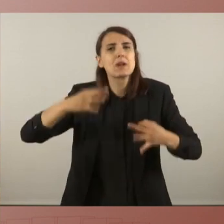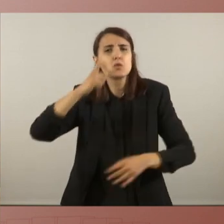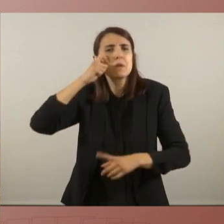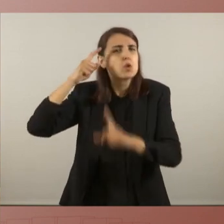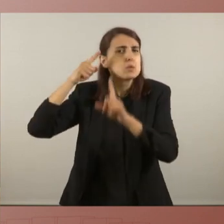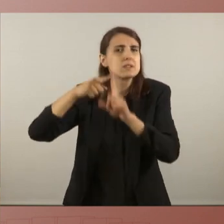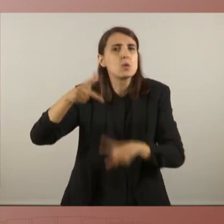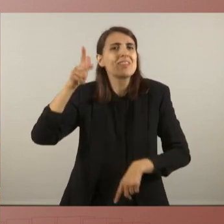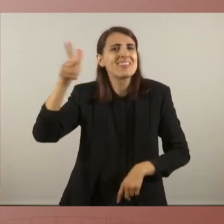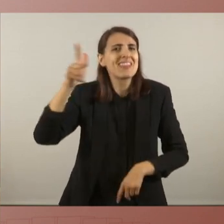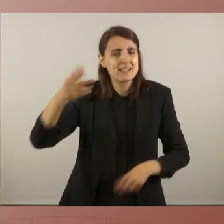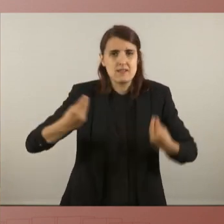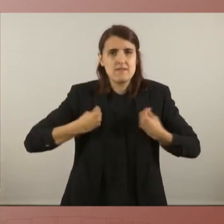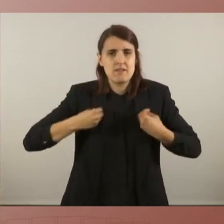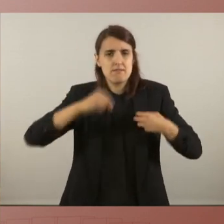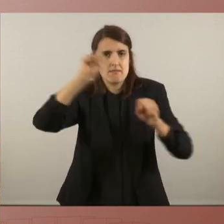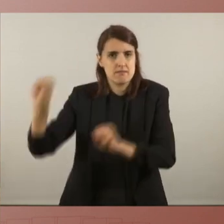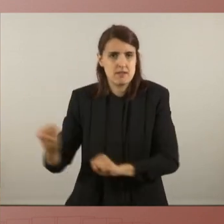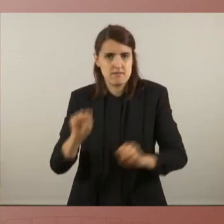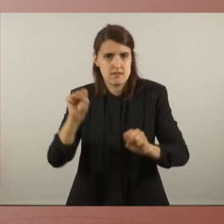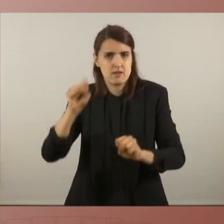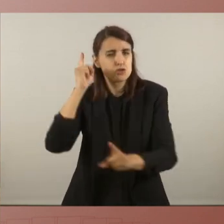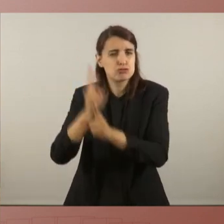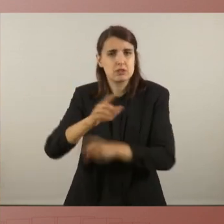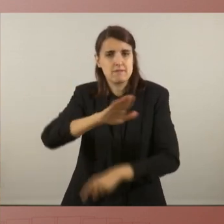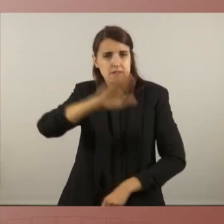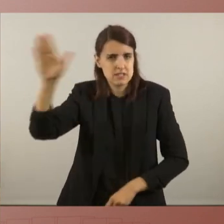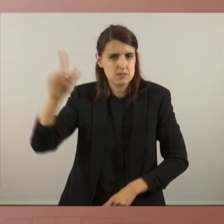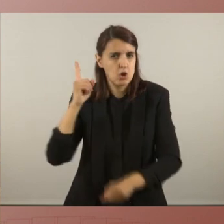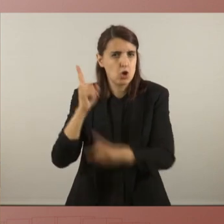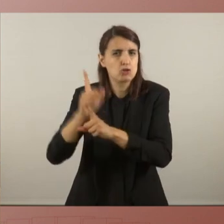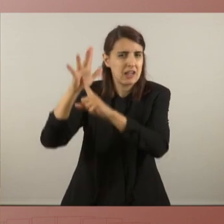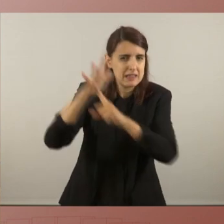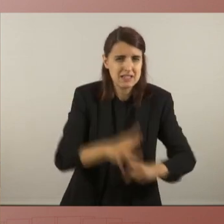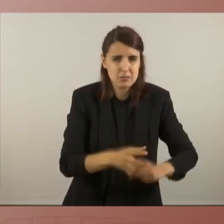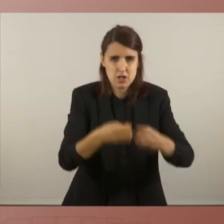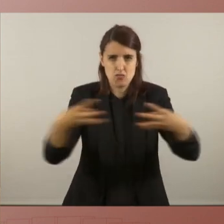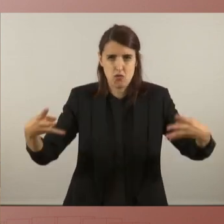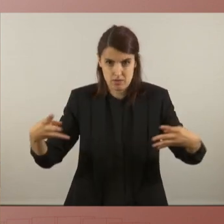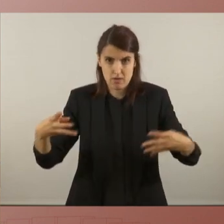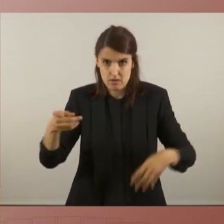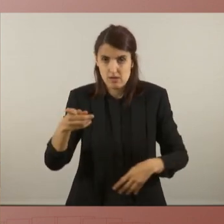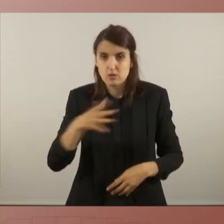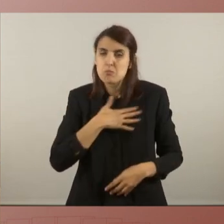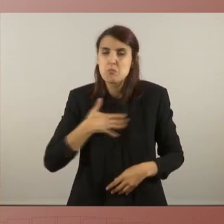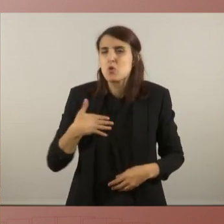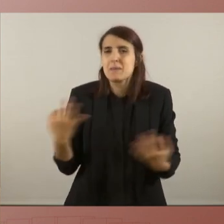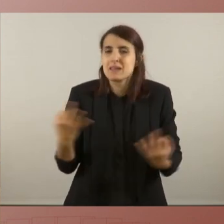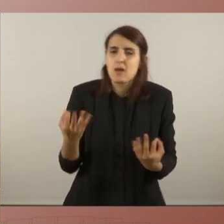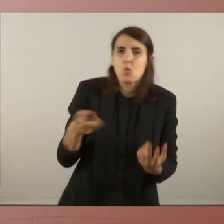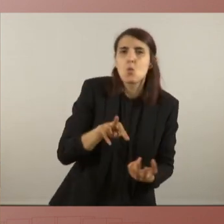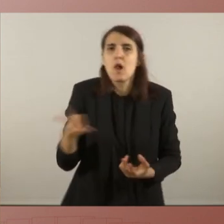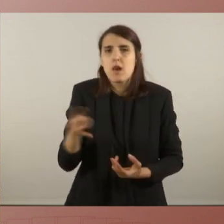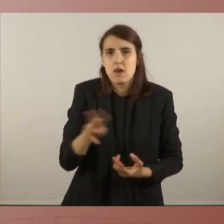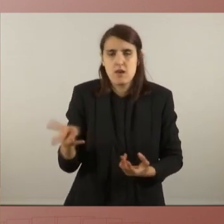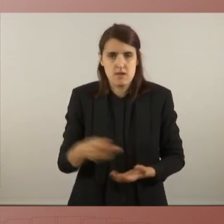i la vida que persegueixi activament el feixisme i la discriminació fòbica i que contribueixi a la prevenció i al